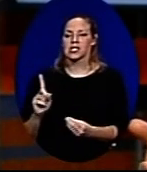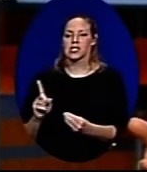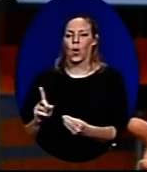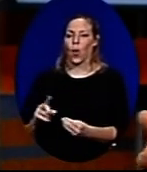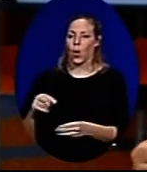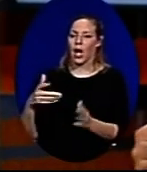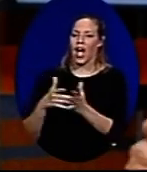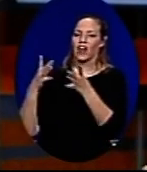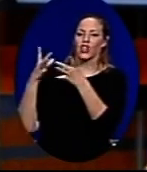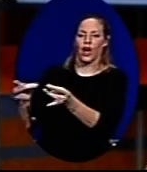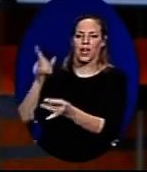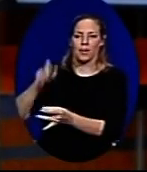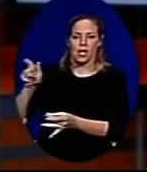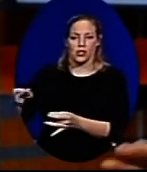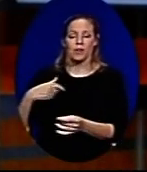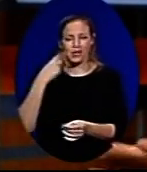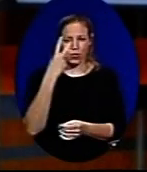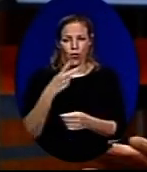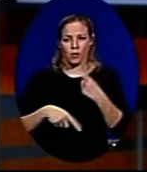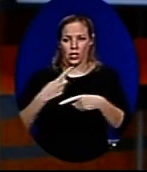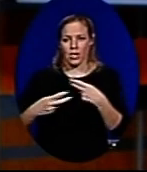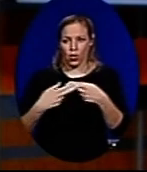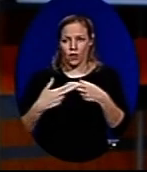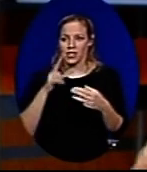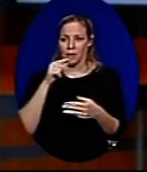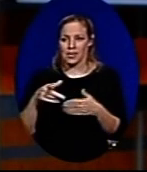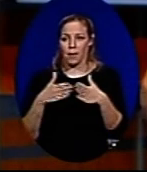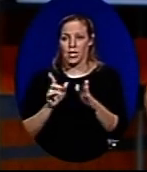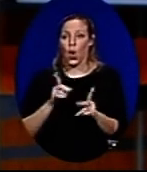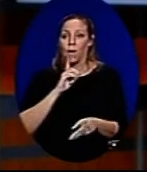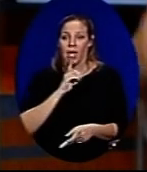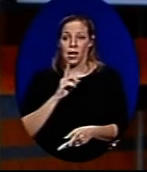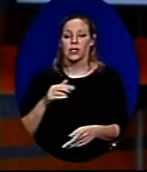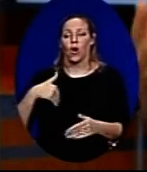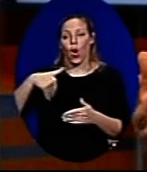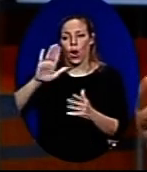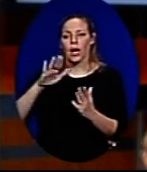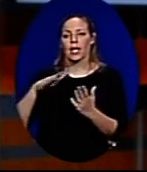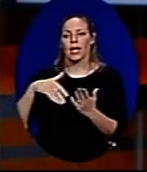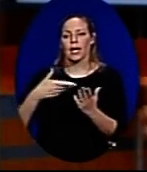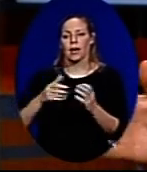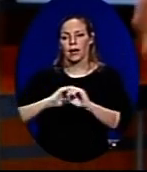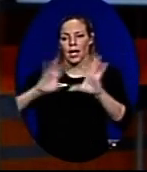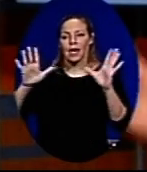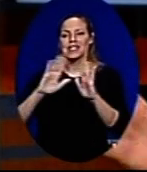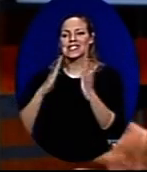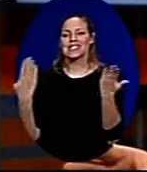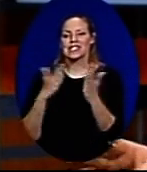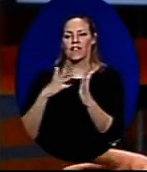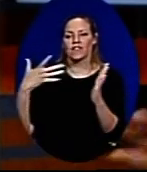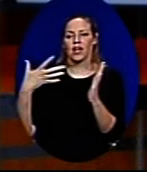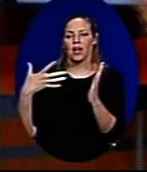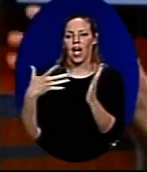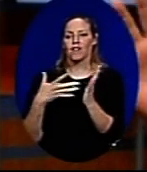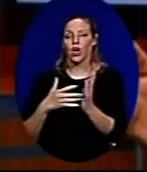הבחנות לאנשים, ואתם תראו, בשנה הקרובה אנחנו נדבר על זה בפינה לא מעט, הולך לצאת המאניואל של הפסיכיאטרי, אותו ספר הבחנות קסום,